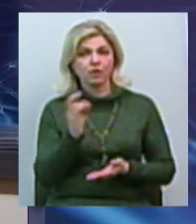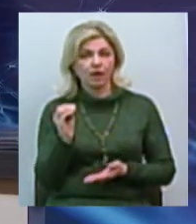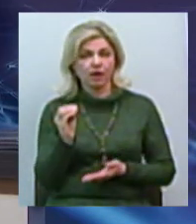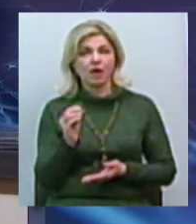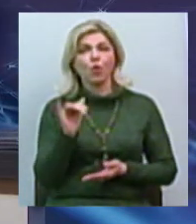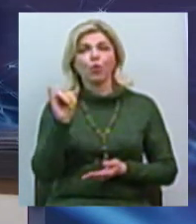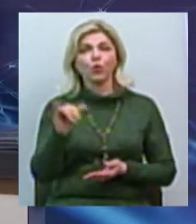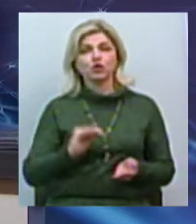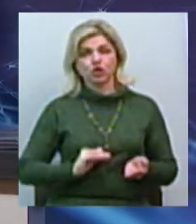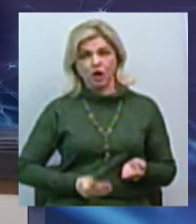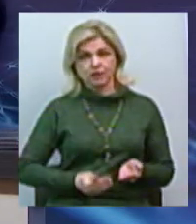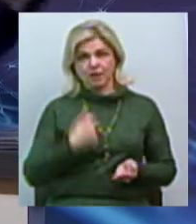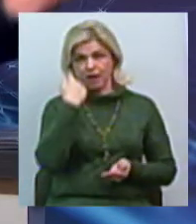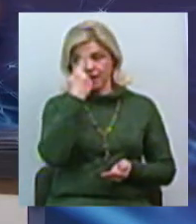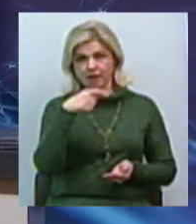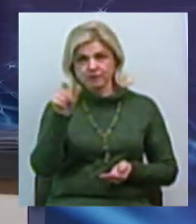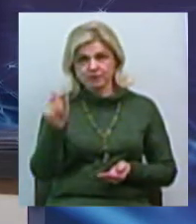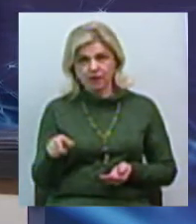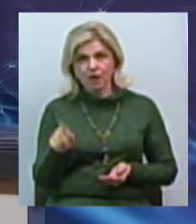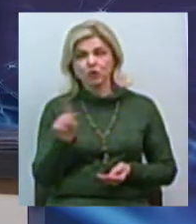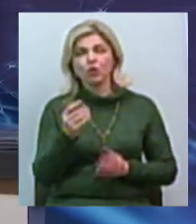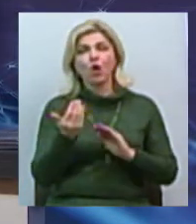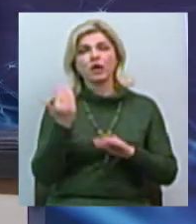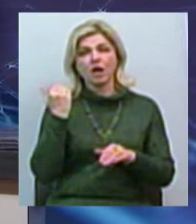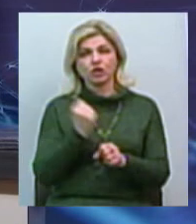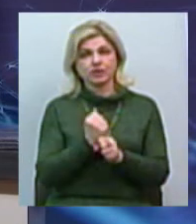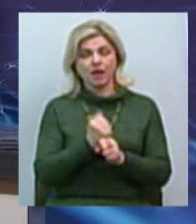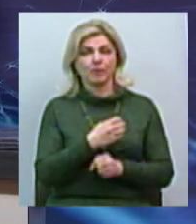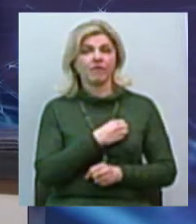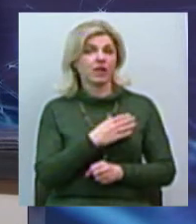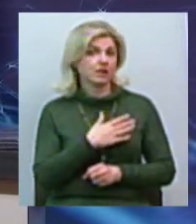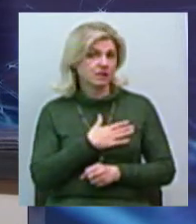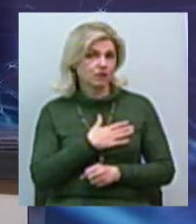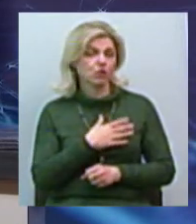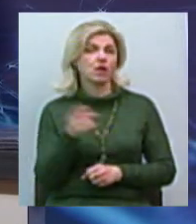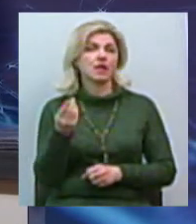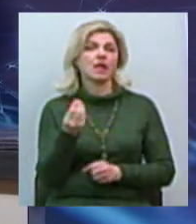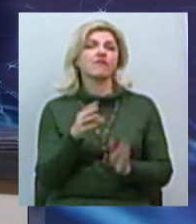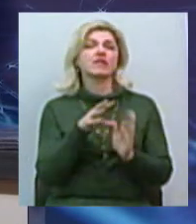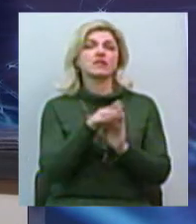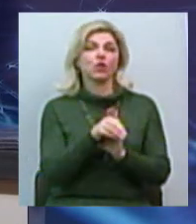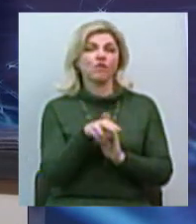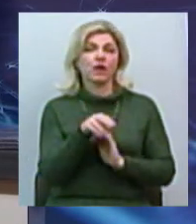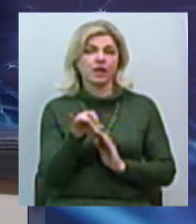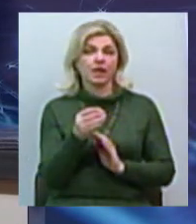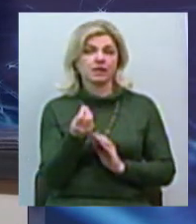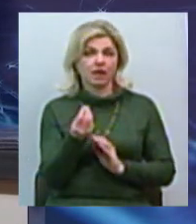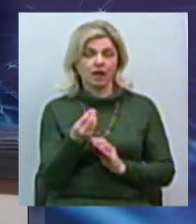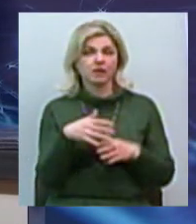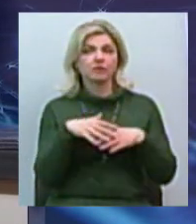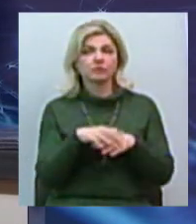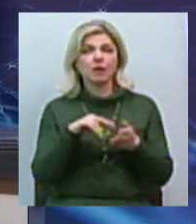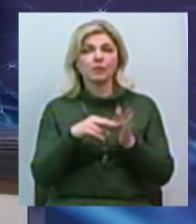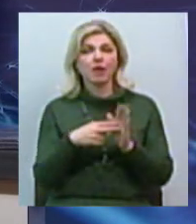частного лиця, який висував рані приватизію, і вони інвестували гроші, розсчитывая на відкриття